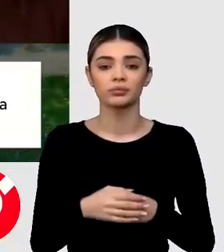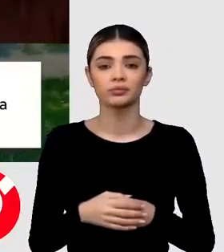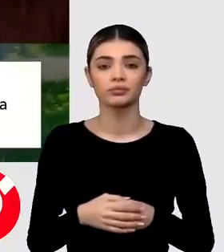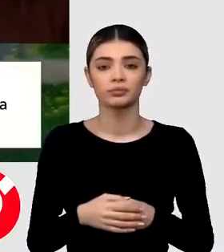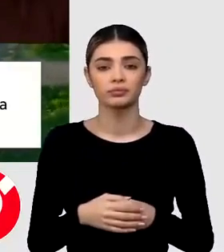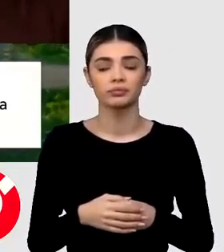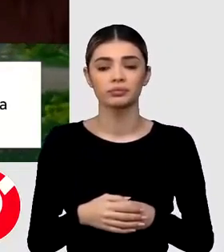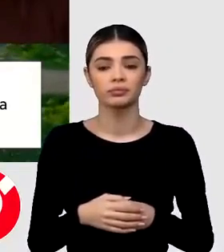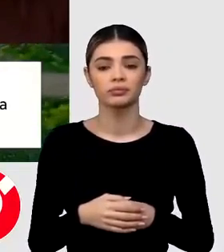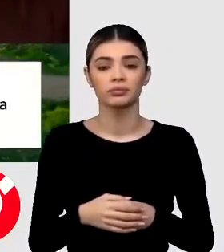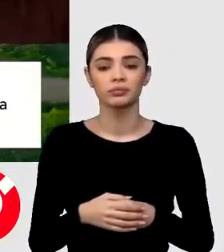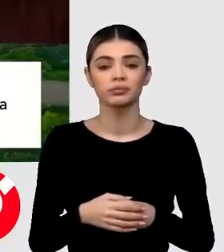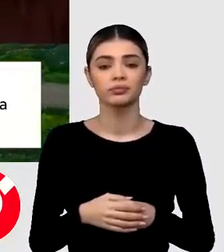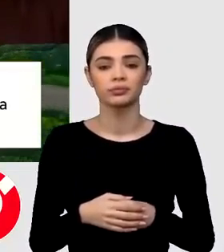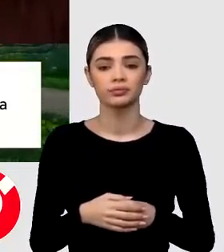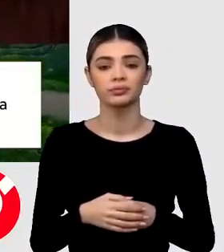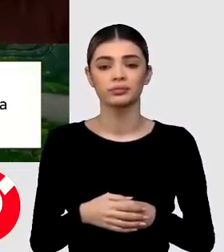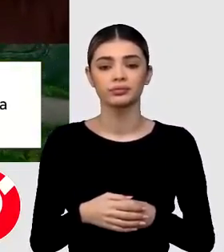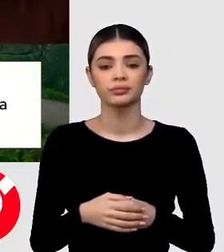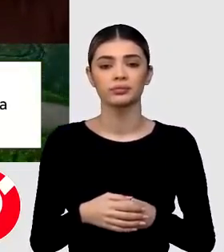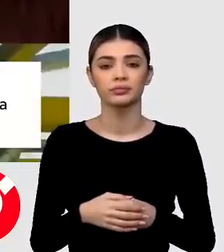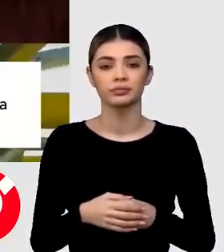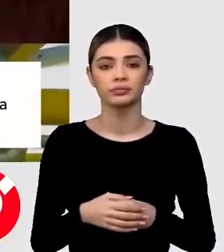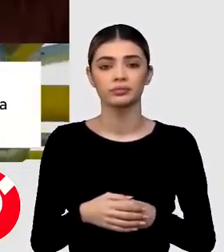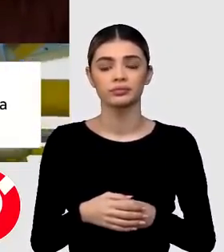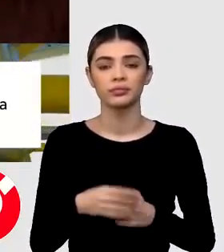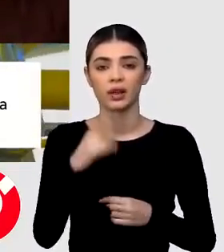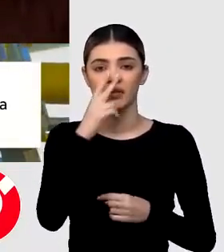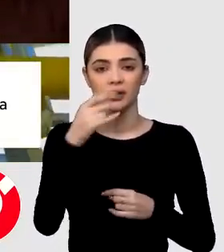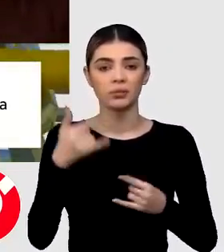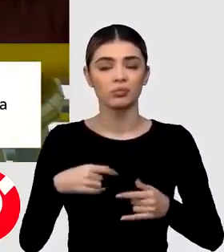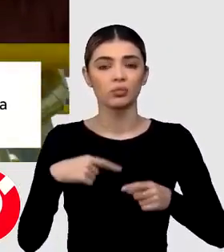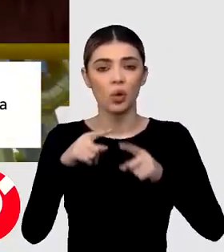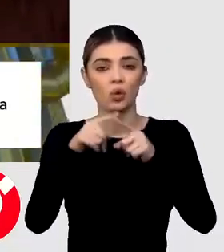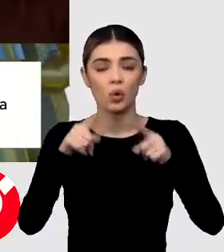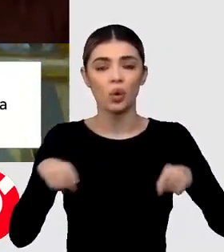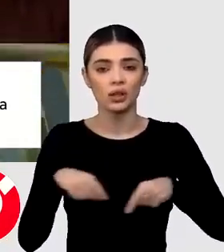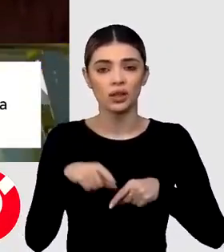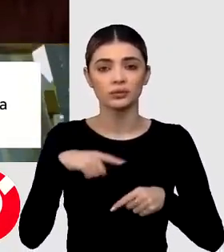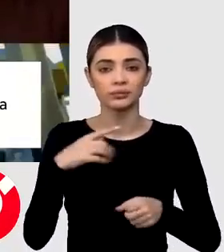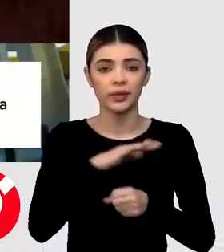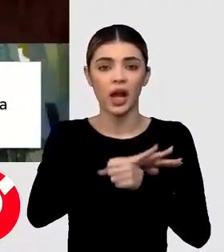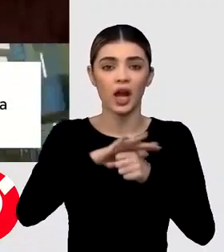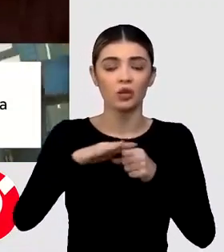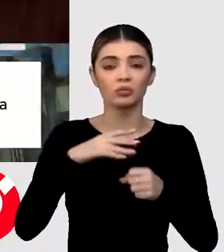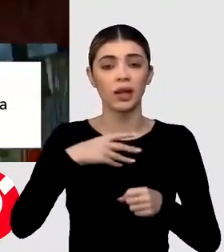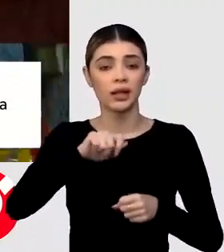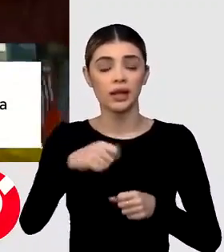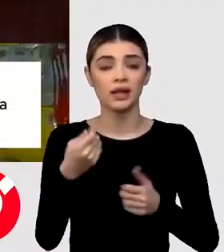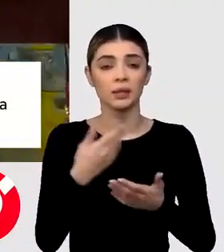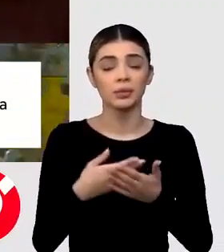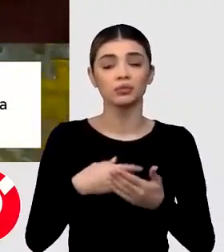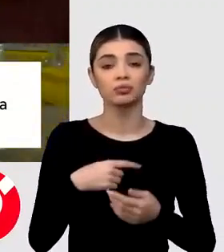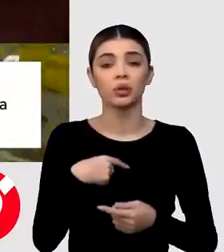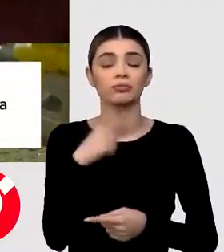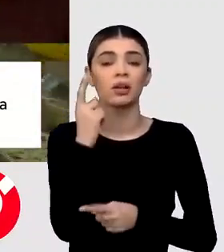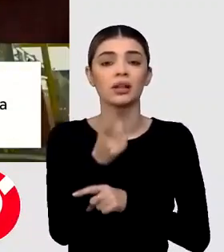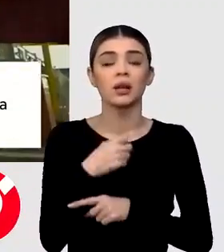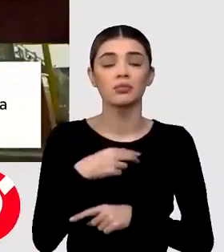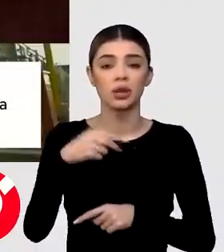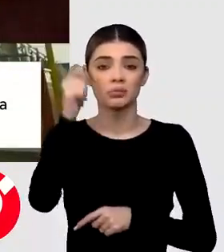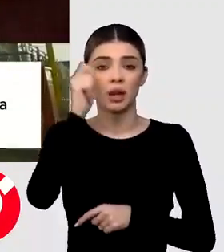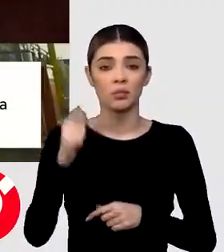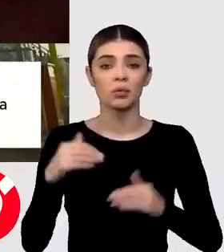Domnule Dundău, acest contract va acoperi și necesarul de gaze de care avea nevoie